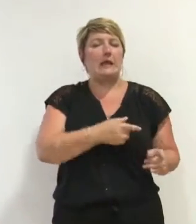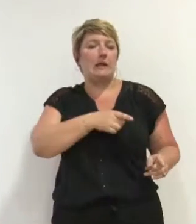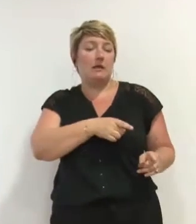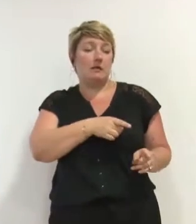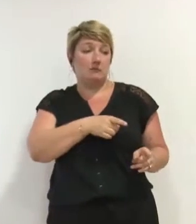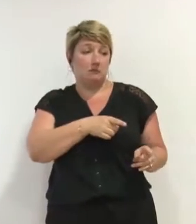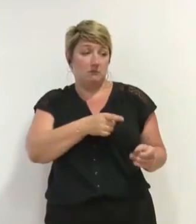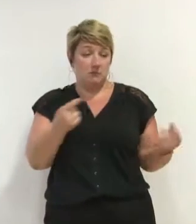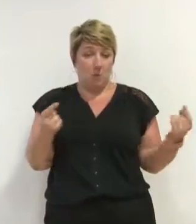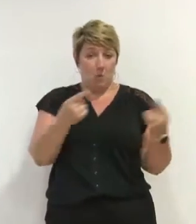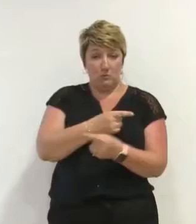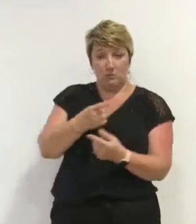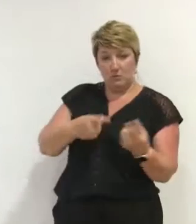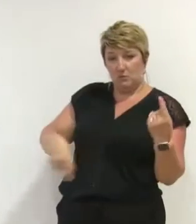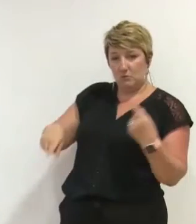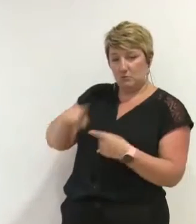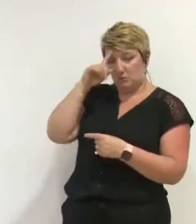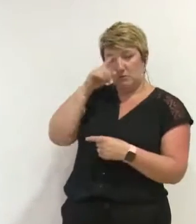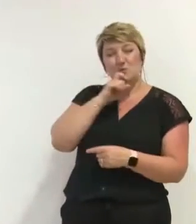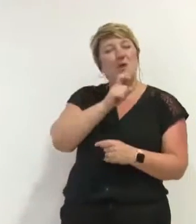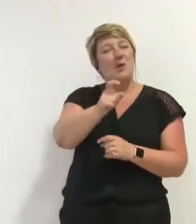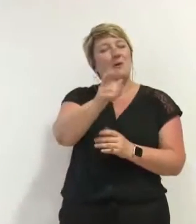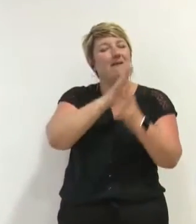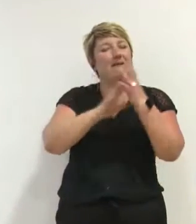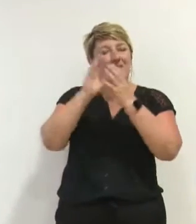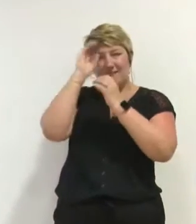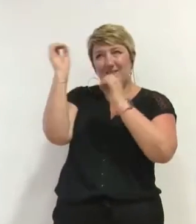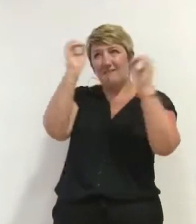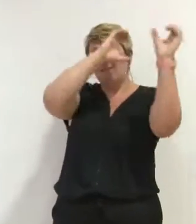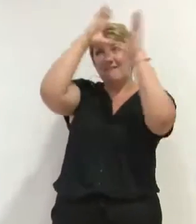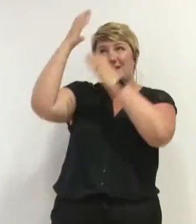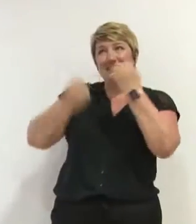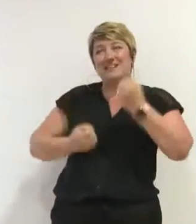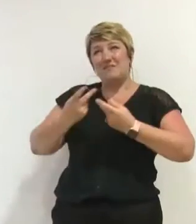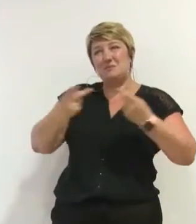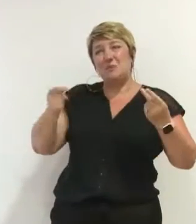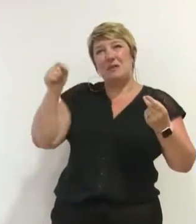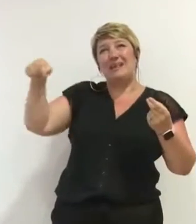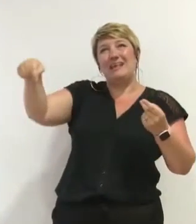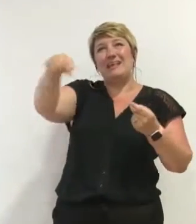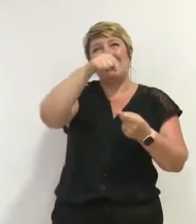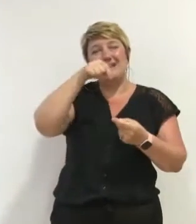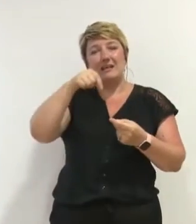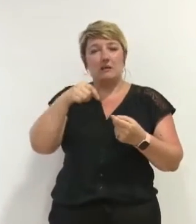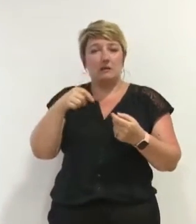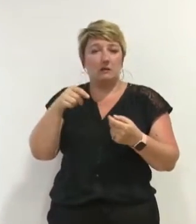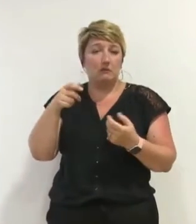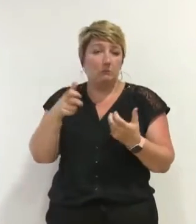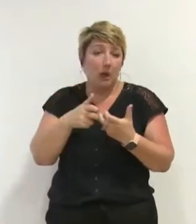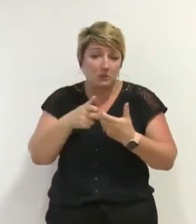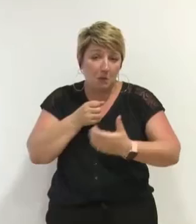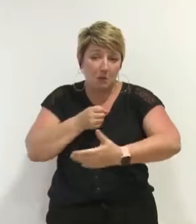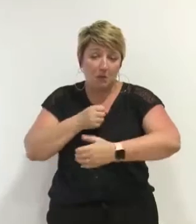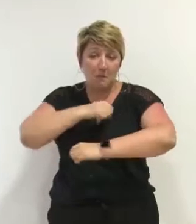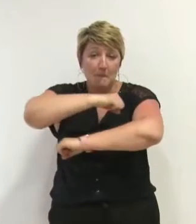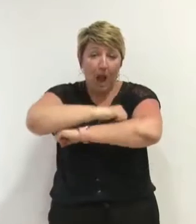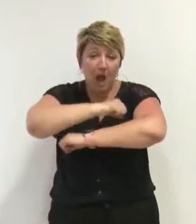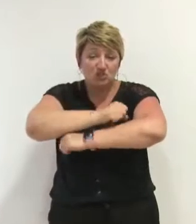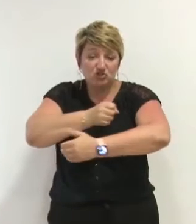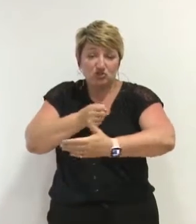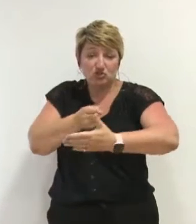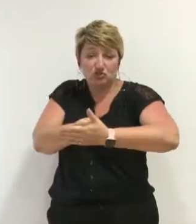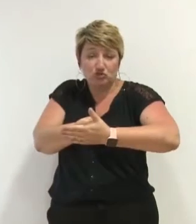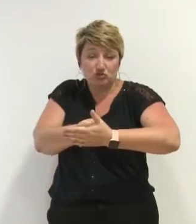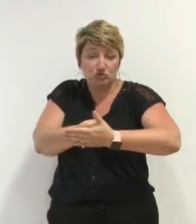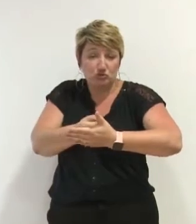pensez à tous les services publics, étendu le sujet, à juste titre à mon avis, au barrage hydraulique. D'autre part,